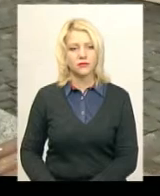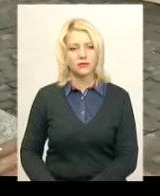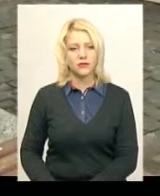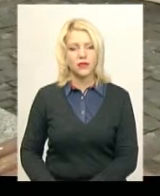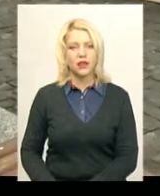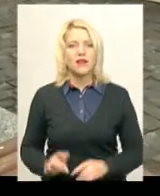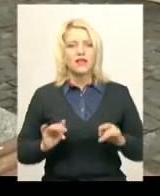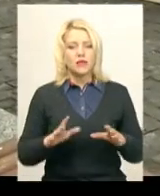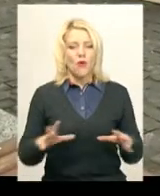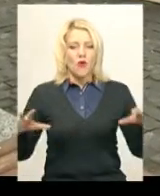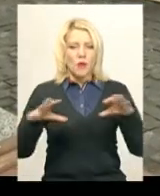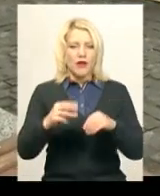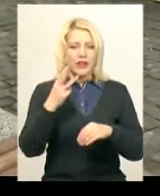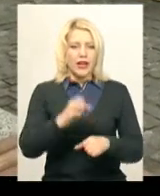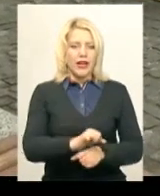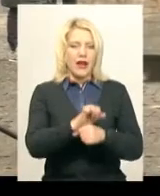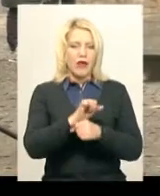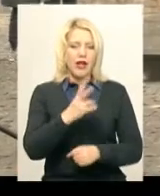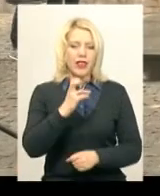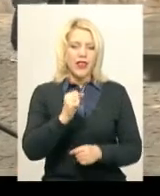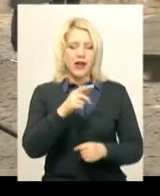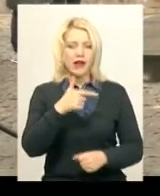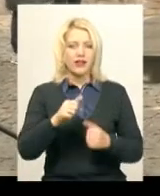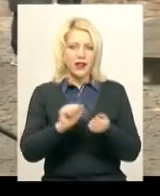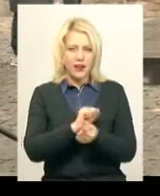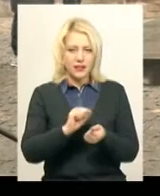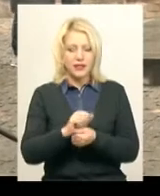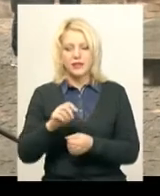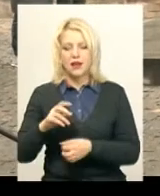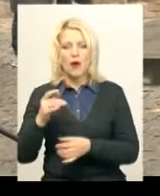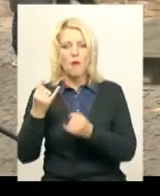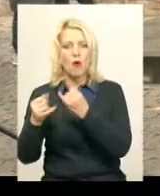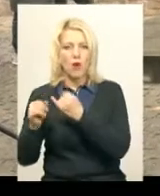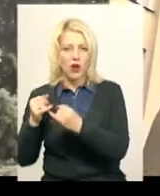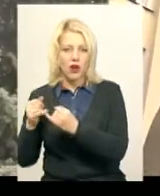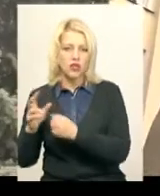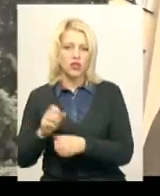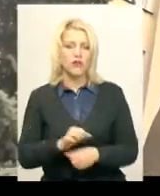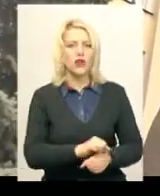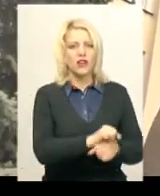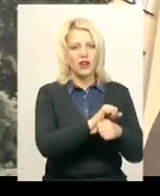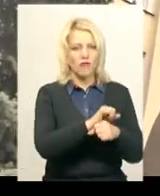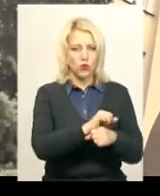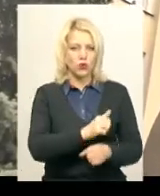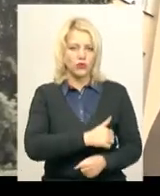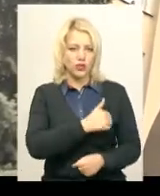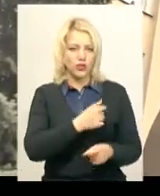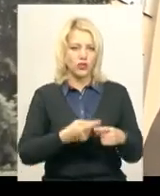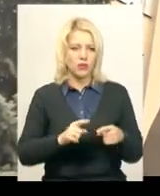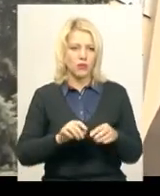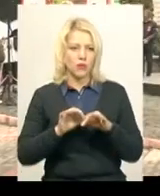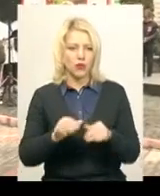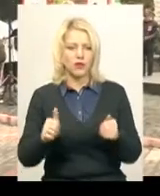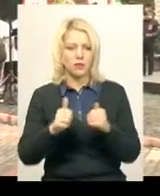Флешмоб об'єднав три революції. На граніті, помаранчеву та революцію гідності. Його провели у Хмельницькому біля пам'ятника Героям